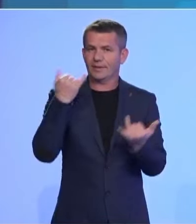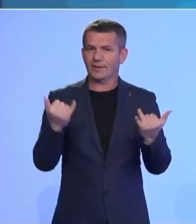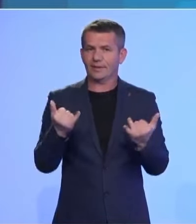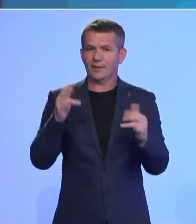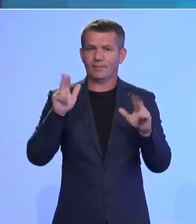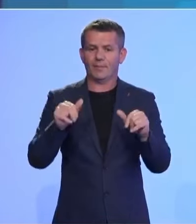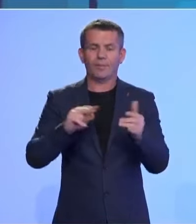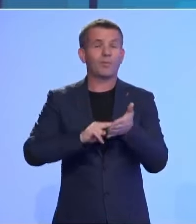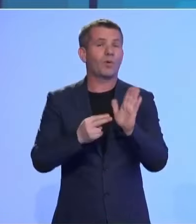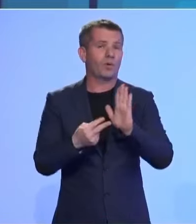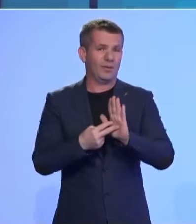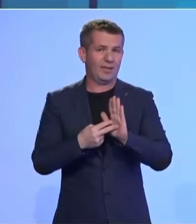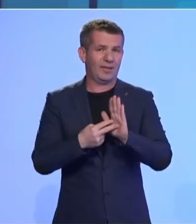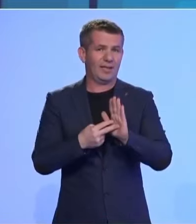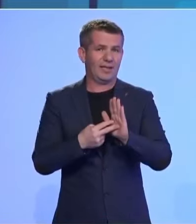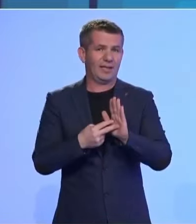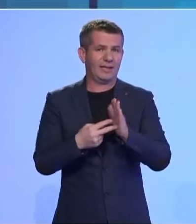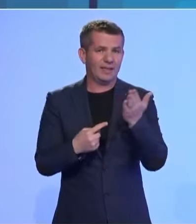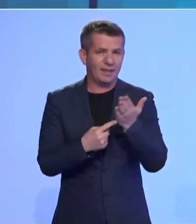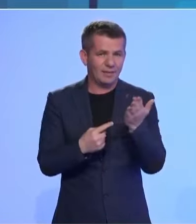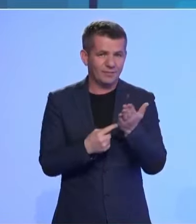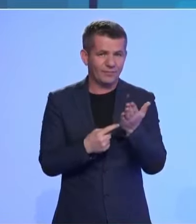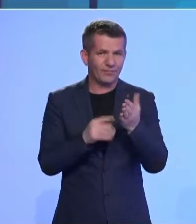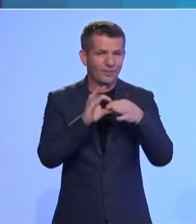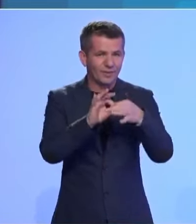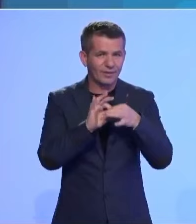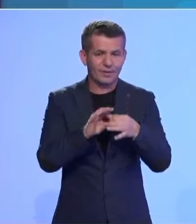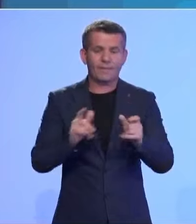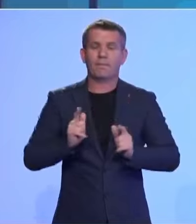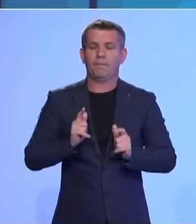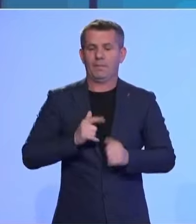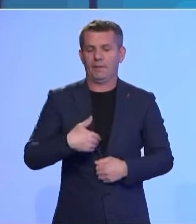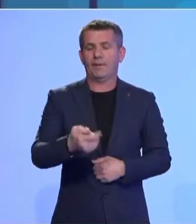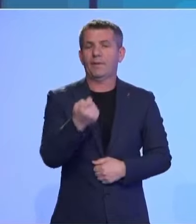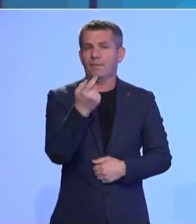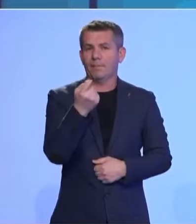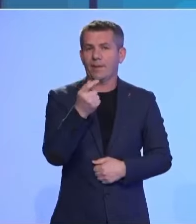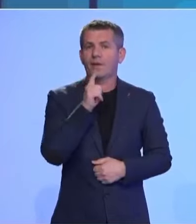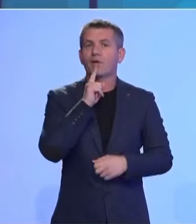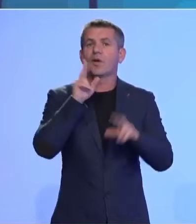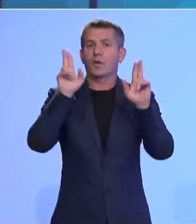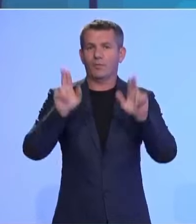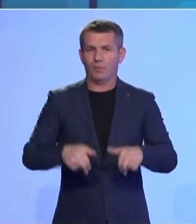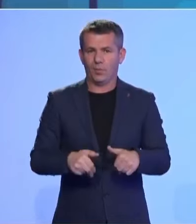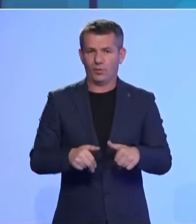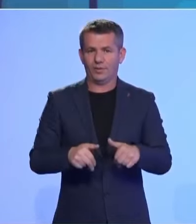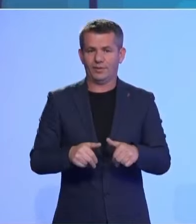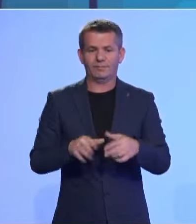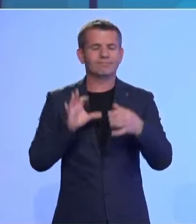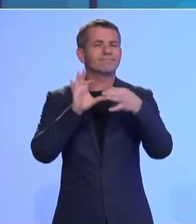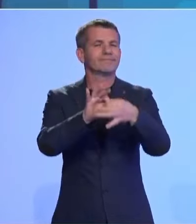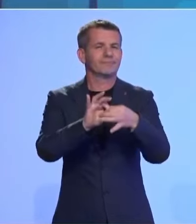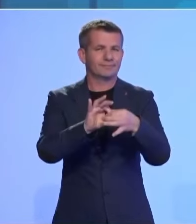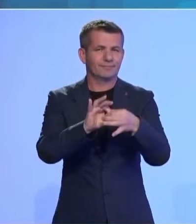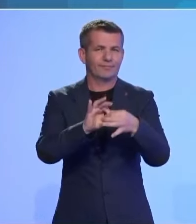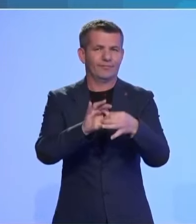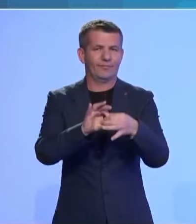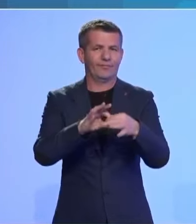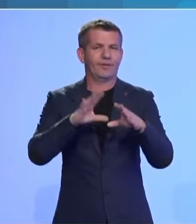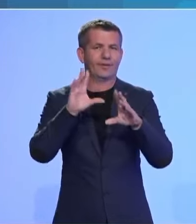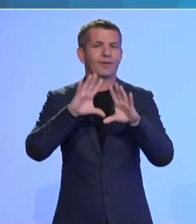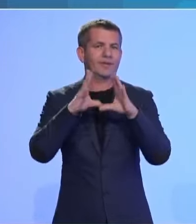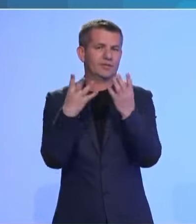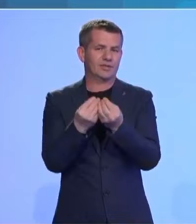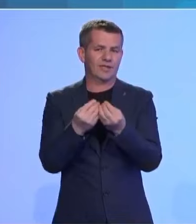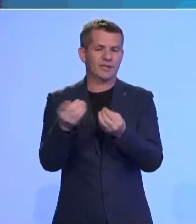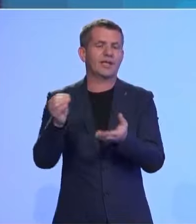pak probleme teknike për këtë linjë. Presim disa qaste nësë është mundur që të lidhemi drejt për drejt me